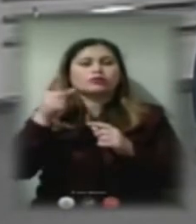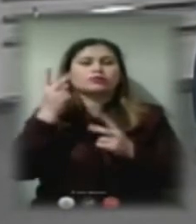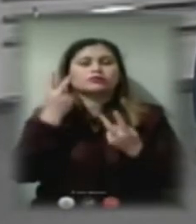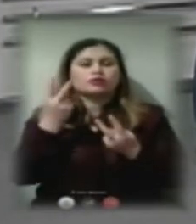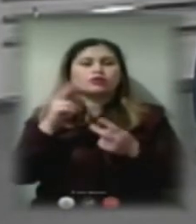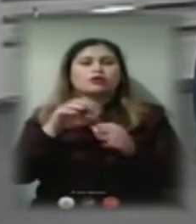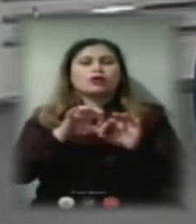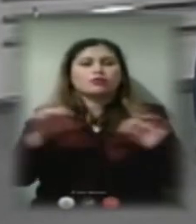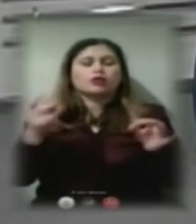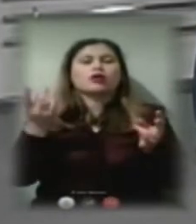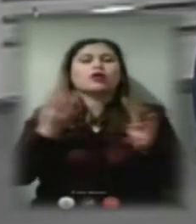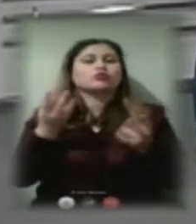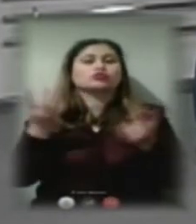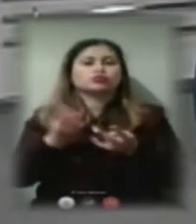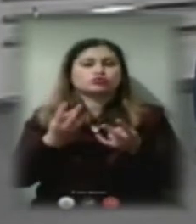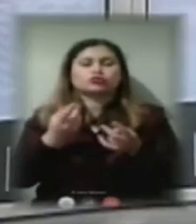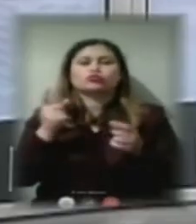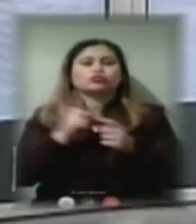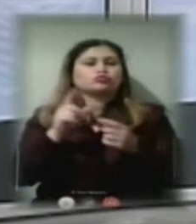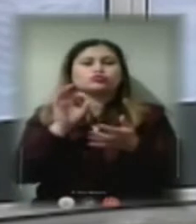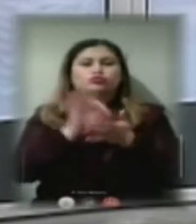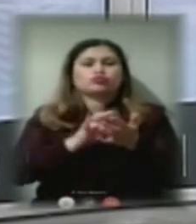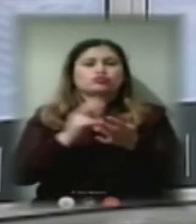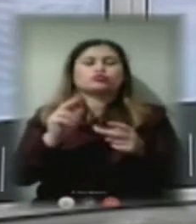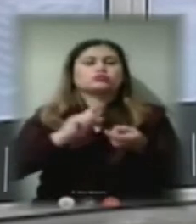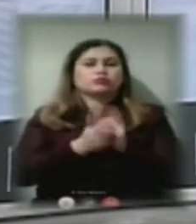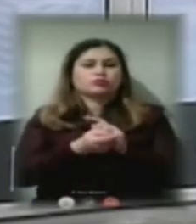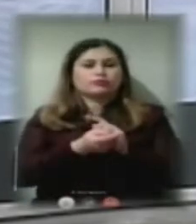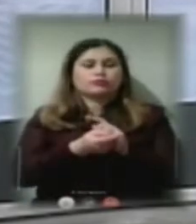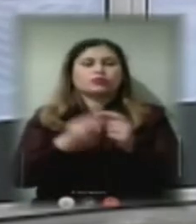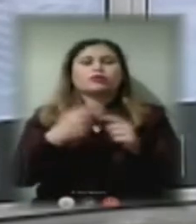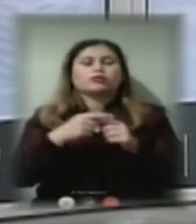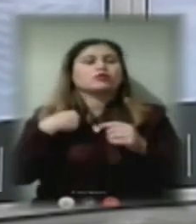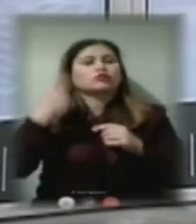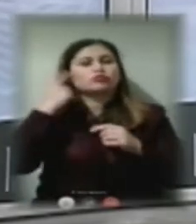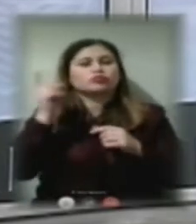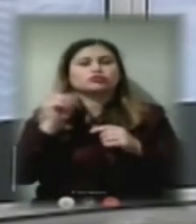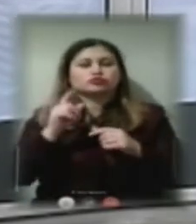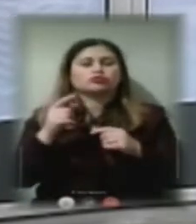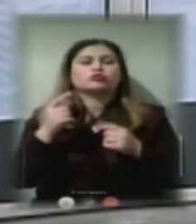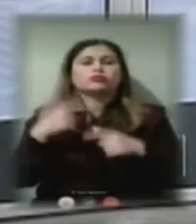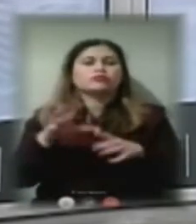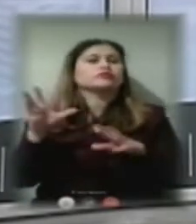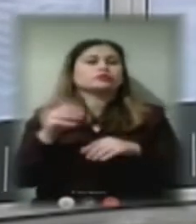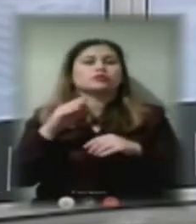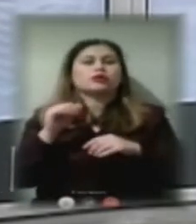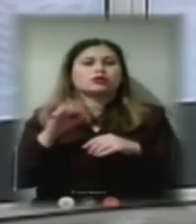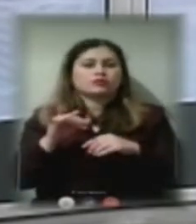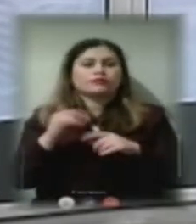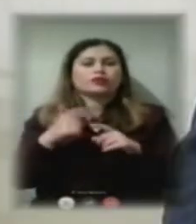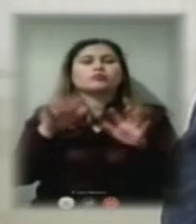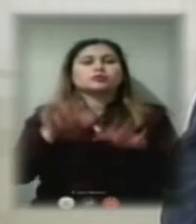кончі потрібно замінити. І я думаю, що все ж таки містяни, які